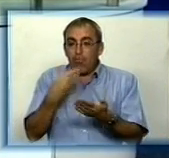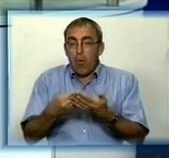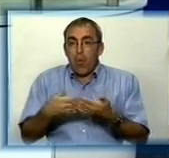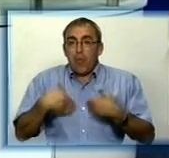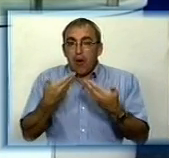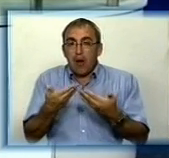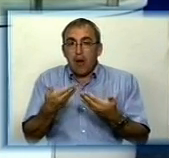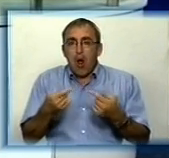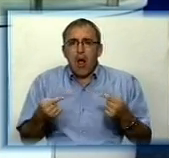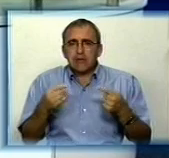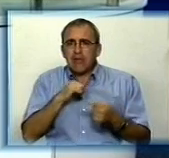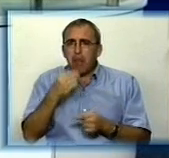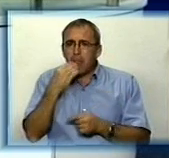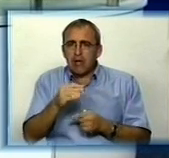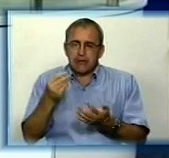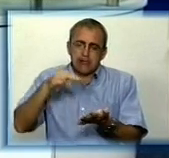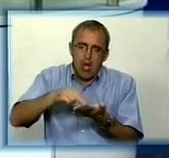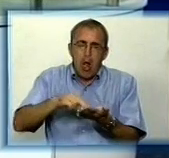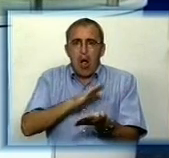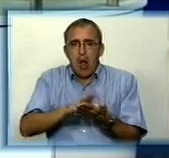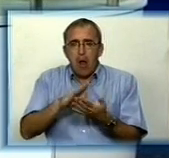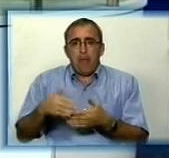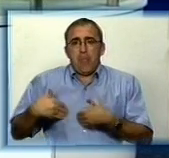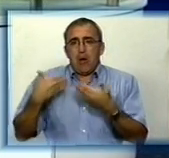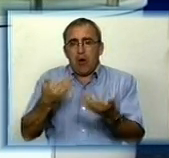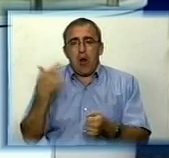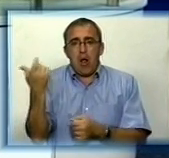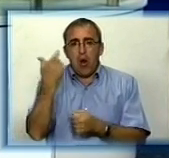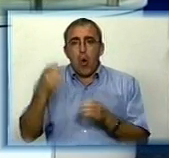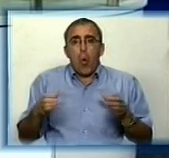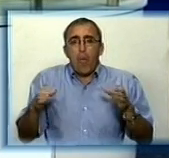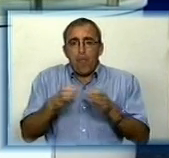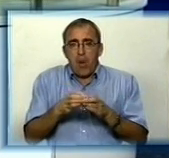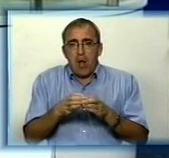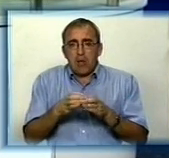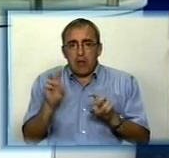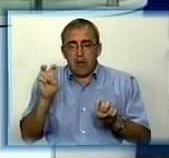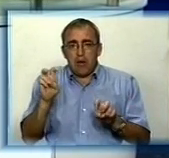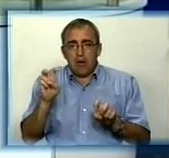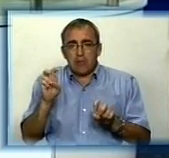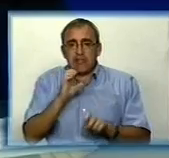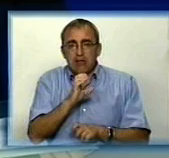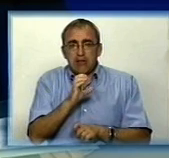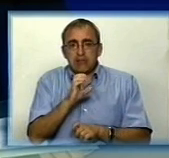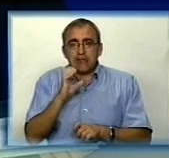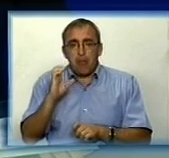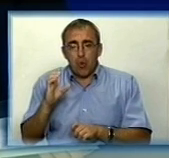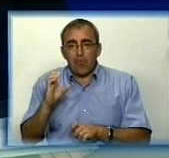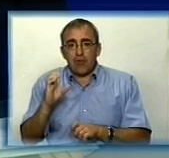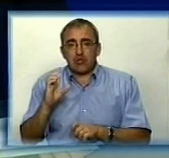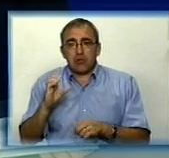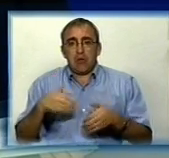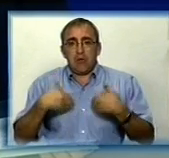оптимальним, і з точки зрення ціни, і точки зрення качіства, казалось предложення харьковської компанії. Станислав Семенович наставив на тому, щоб